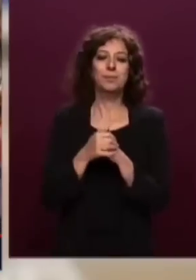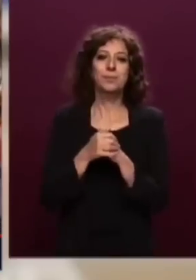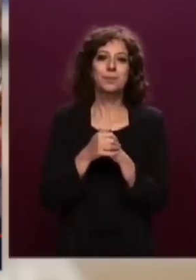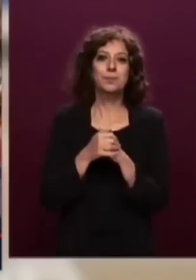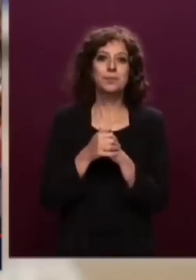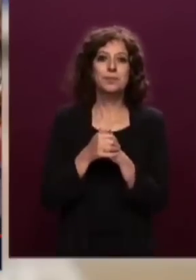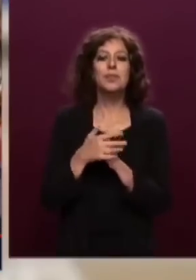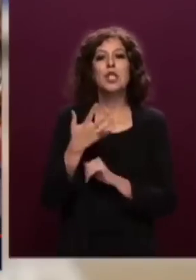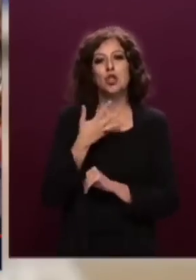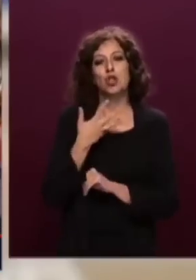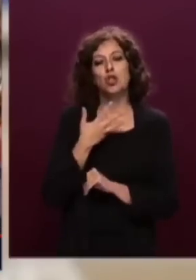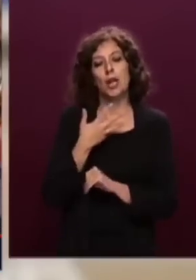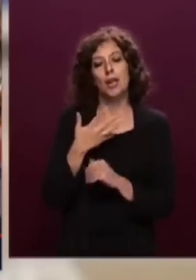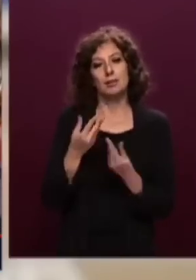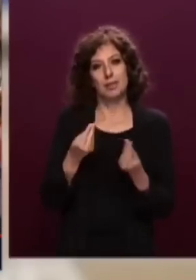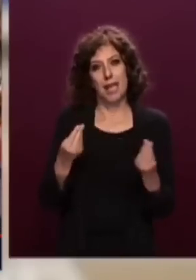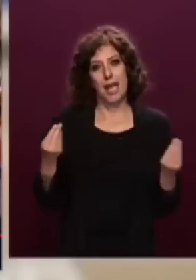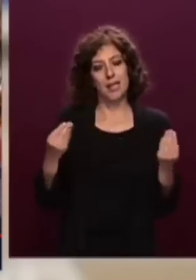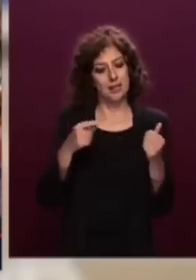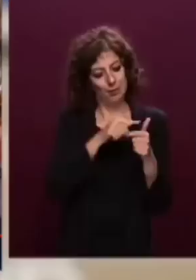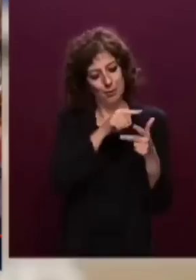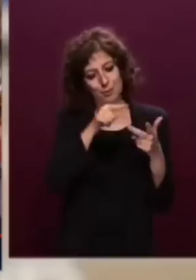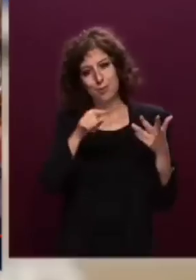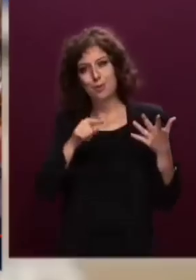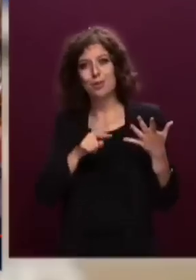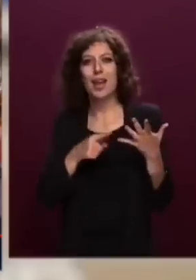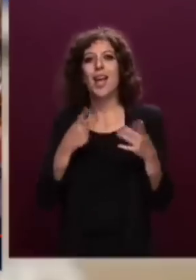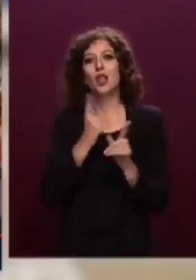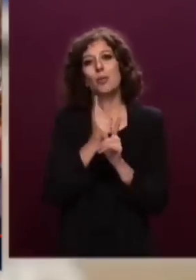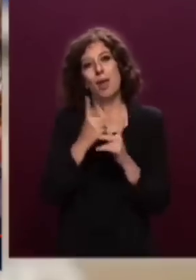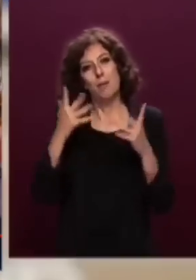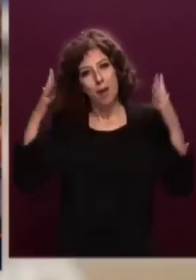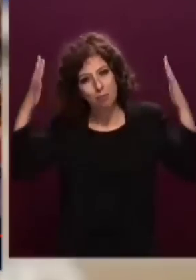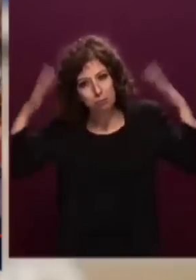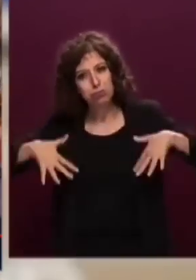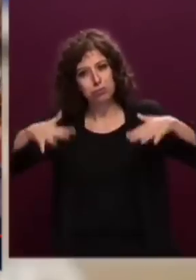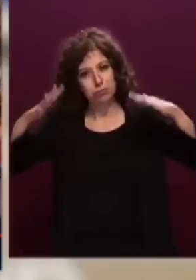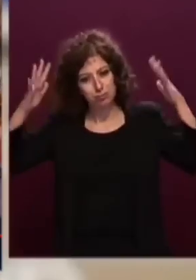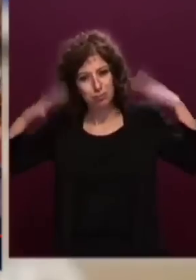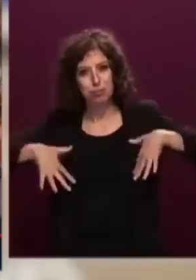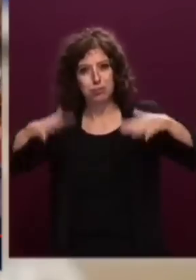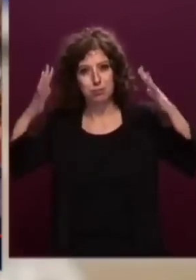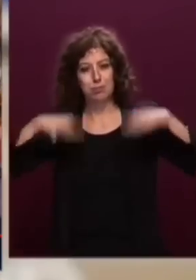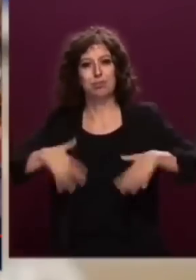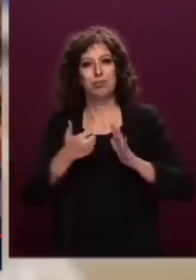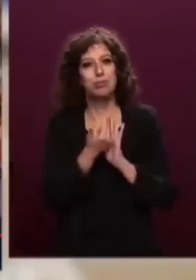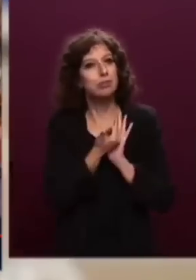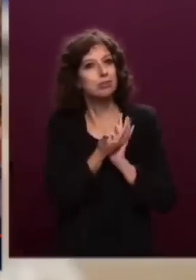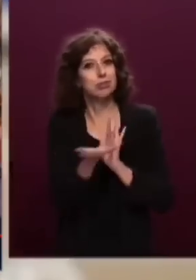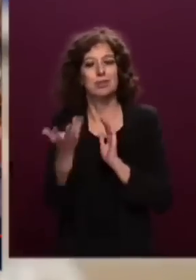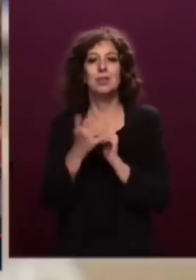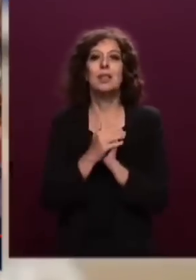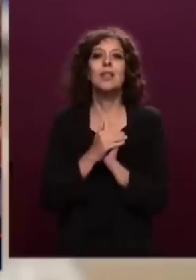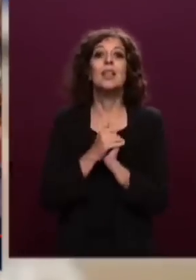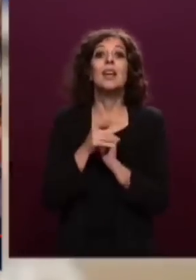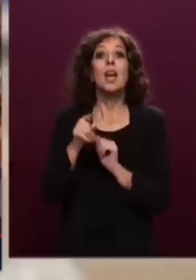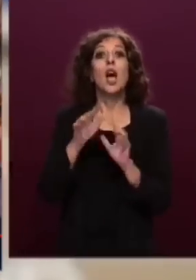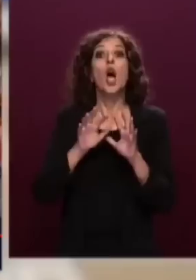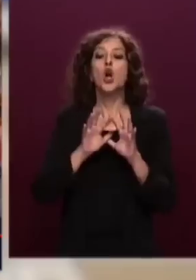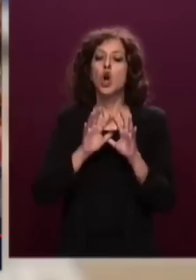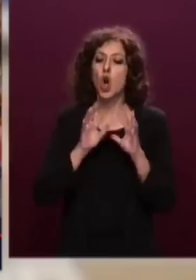Ce ne sono ancora molti di tetti di cristallo da mandare in frantumi. Quello della